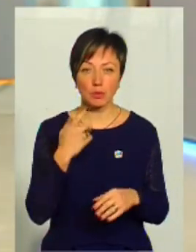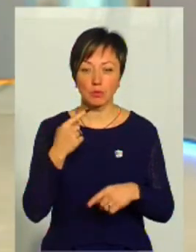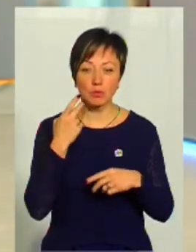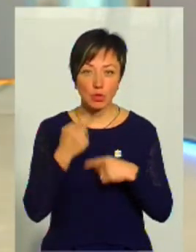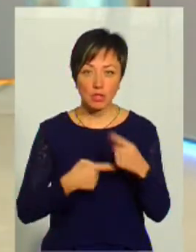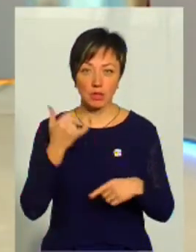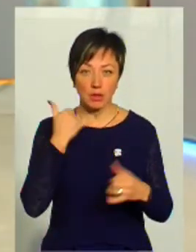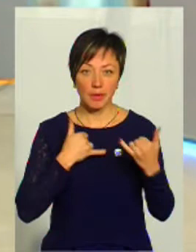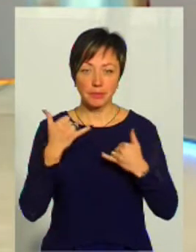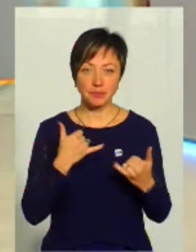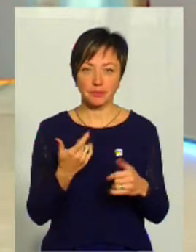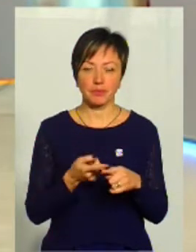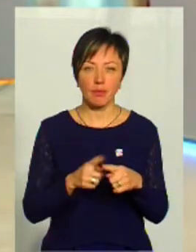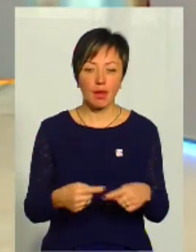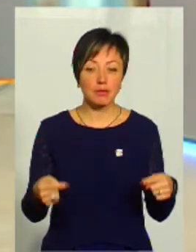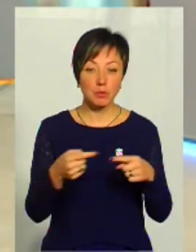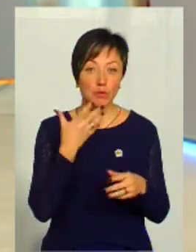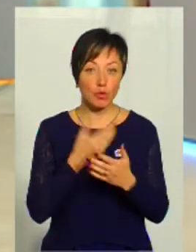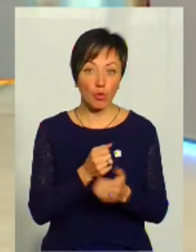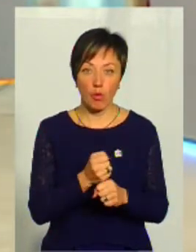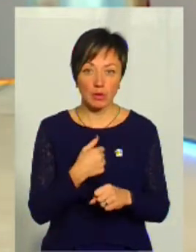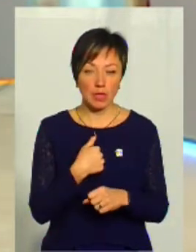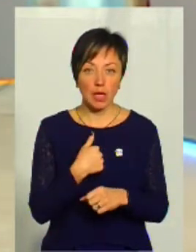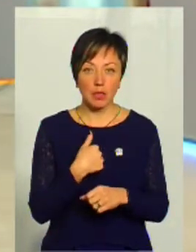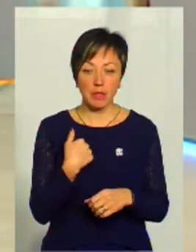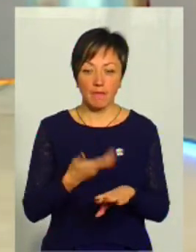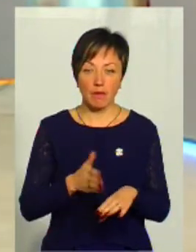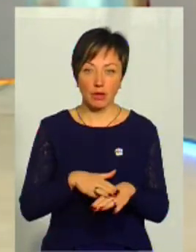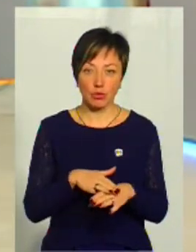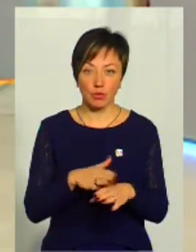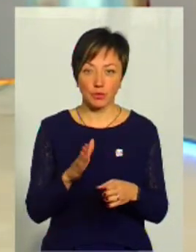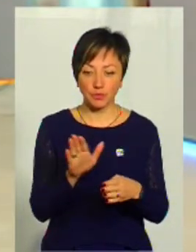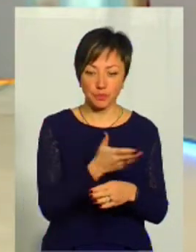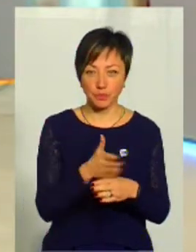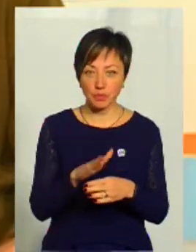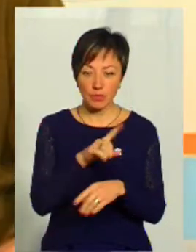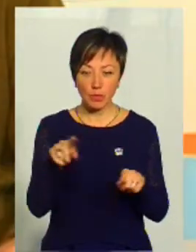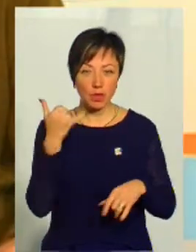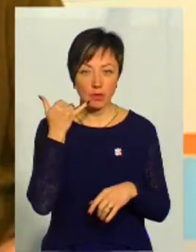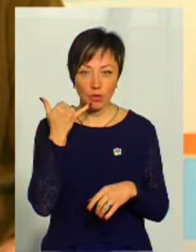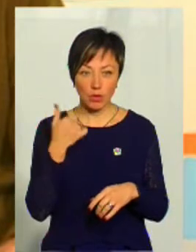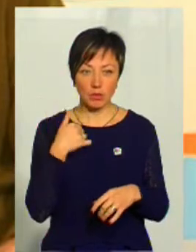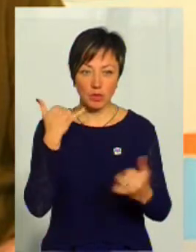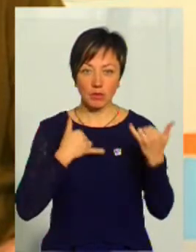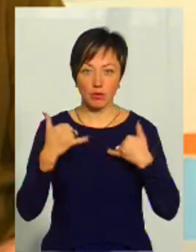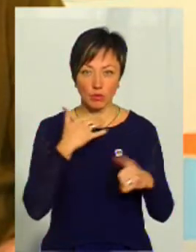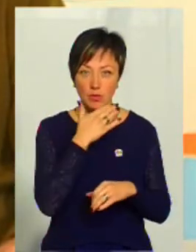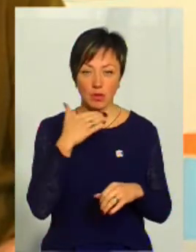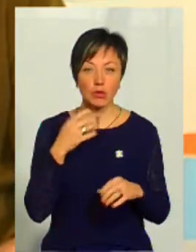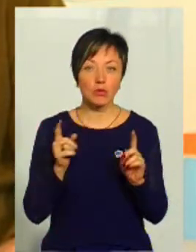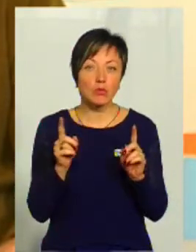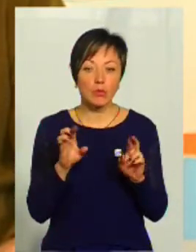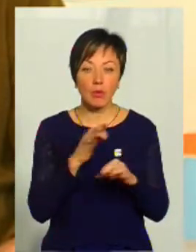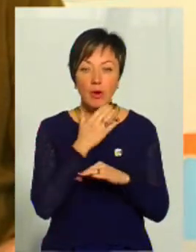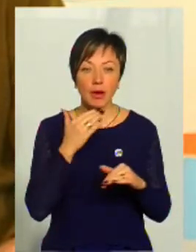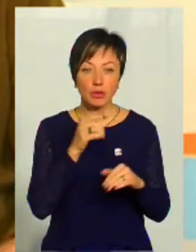постійні якісь ідуть. А відповідно, в своїй роботі, ну, мені важко фільтрувати номера телефонів, які до мене телефонують,